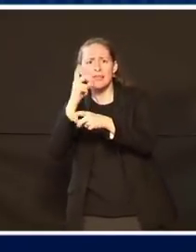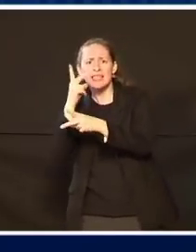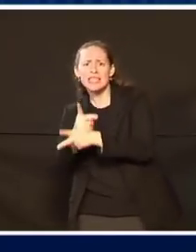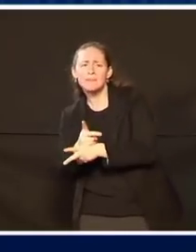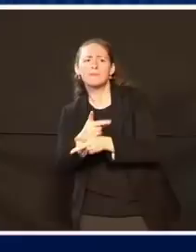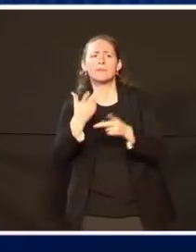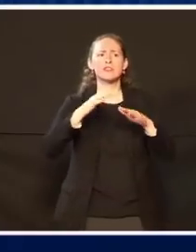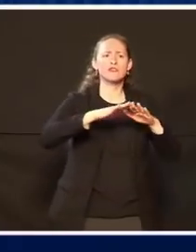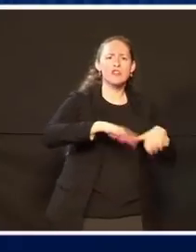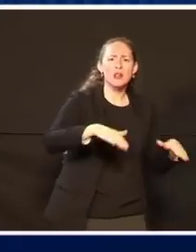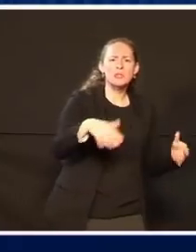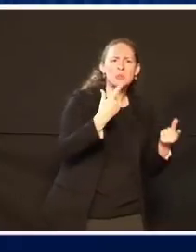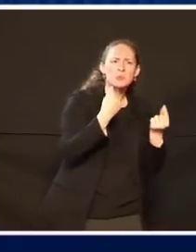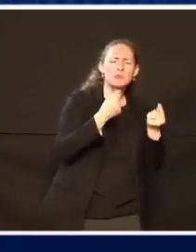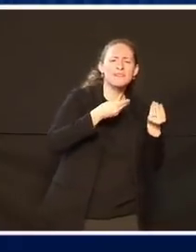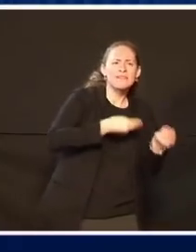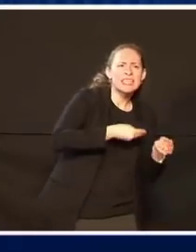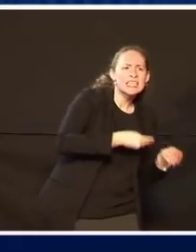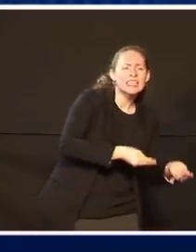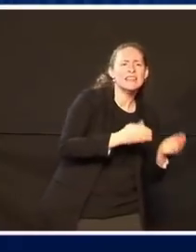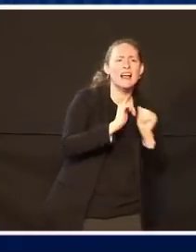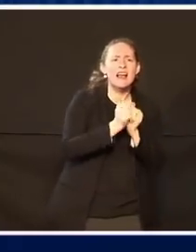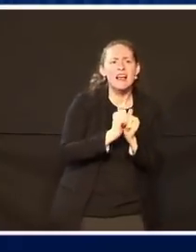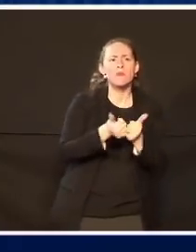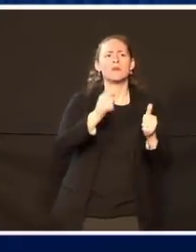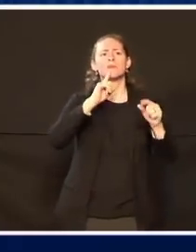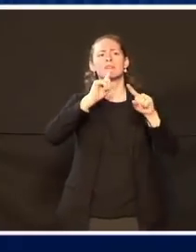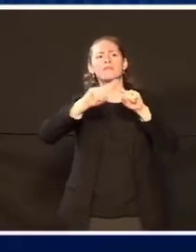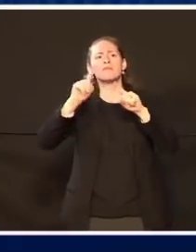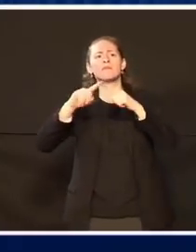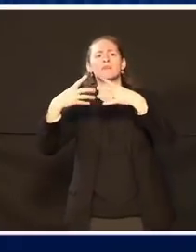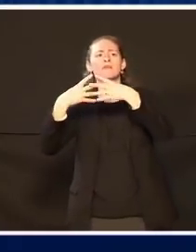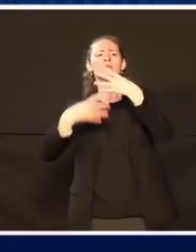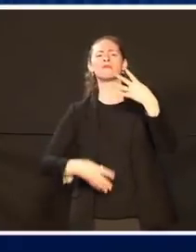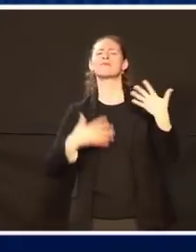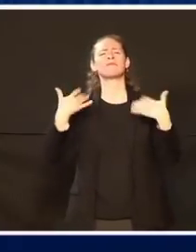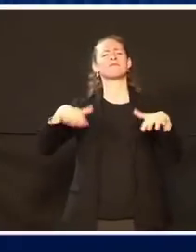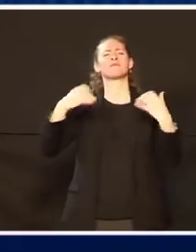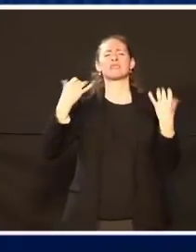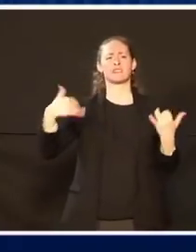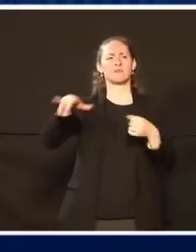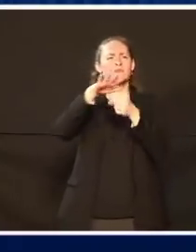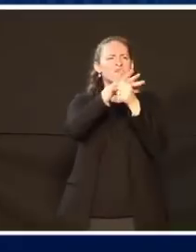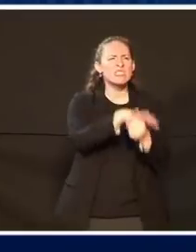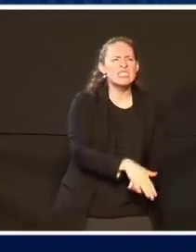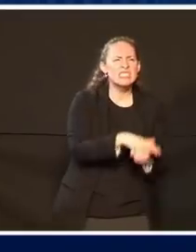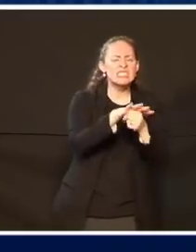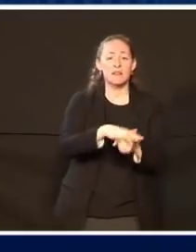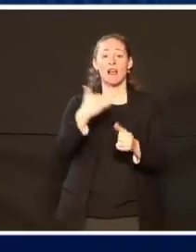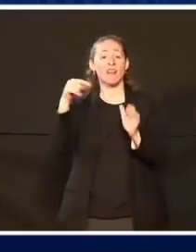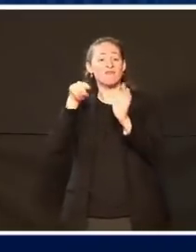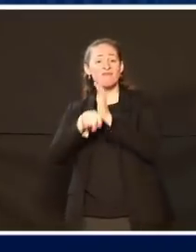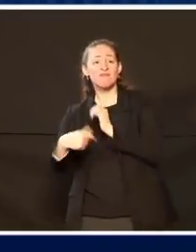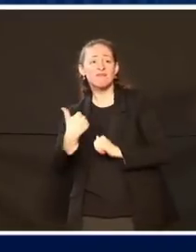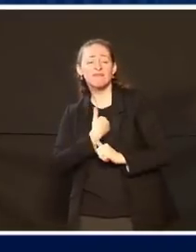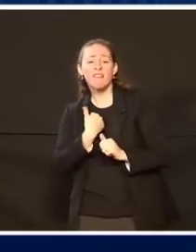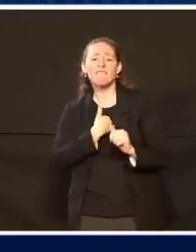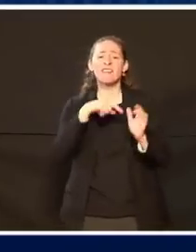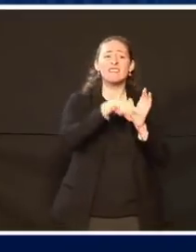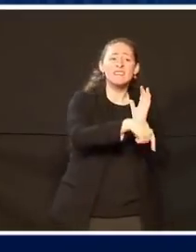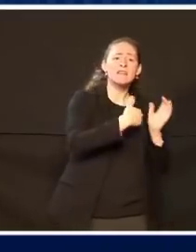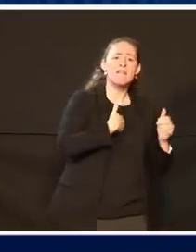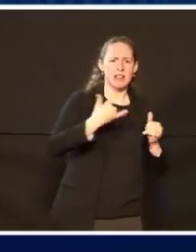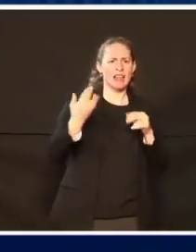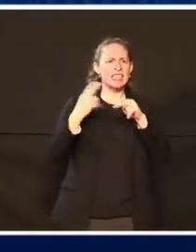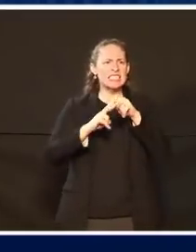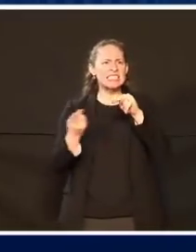sind an der Belastungsgrenze angelangt. Die Selbstmorde nehmen zu. Der Bedarf an psychischer Gesundheit steigt.